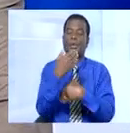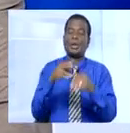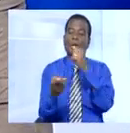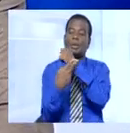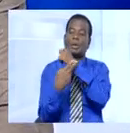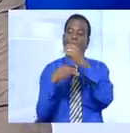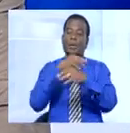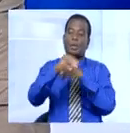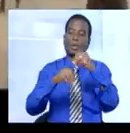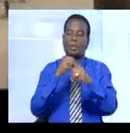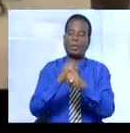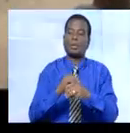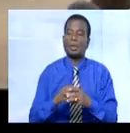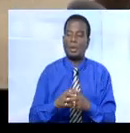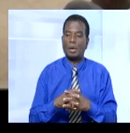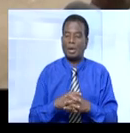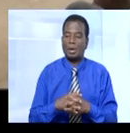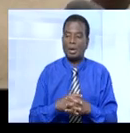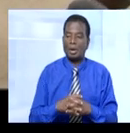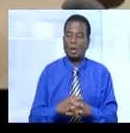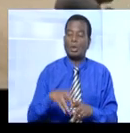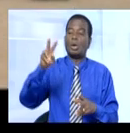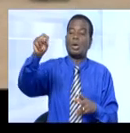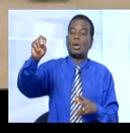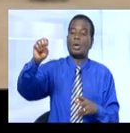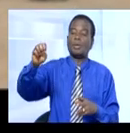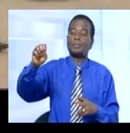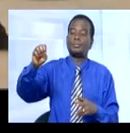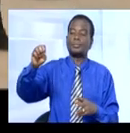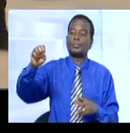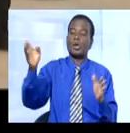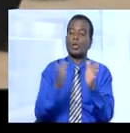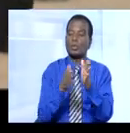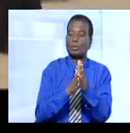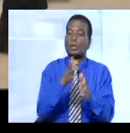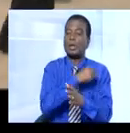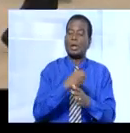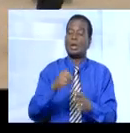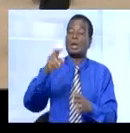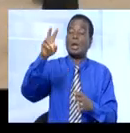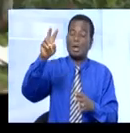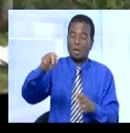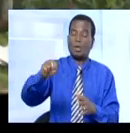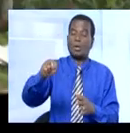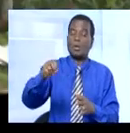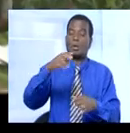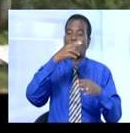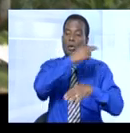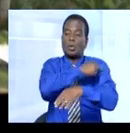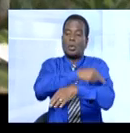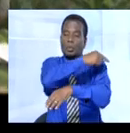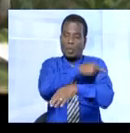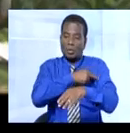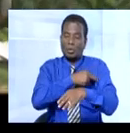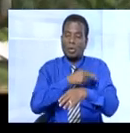et Franck Kouadio. Une école et un centre de santé réhabilité dans la commune d'Abobo. Un pont